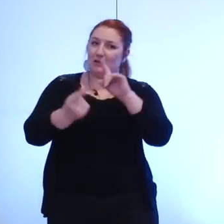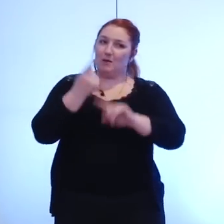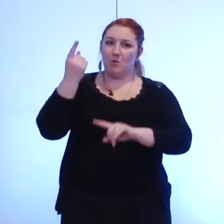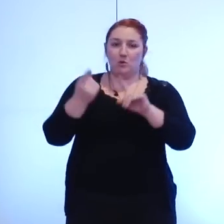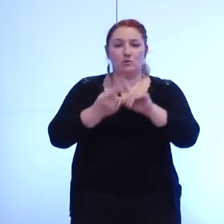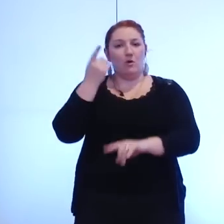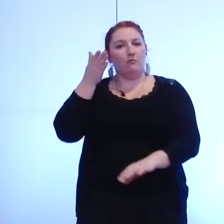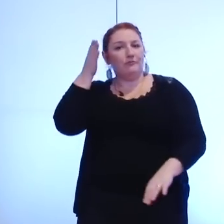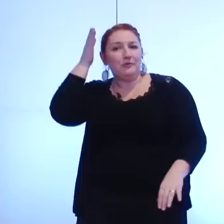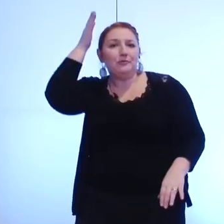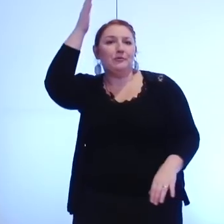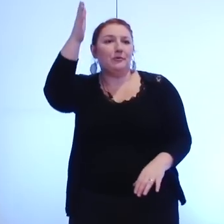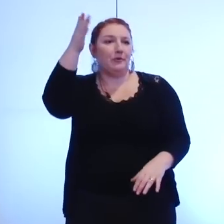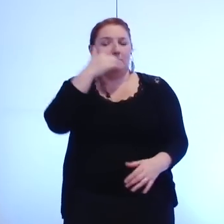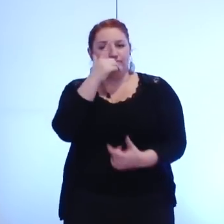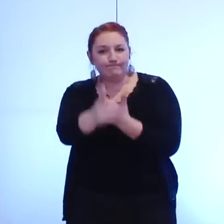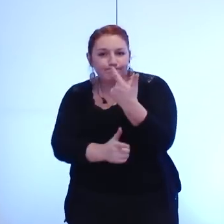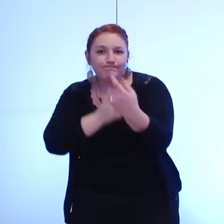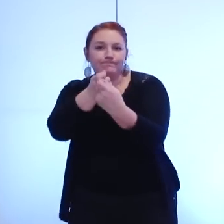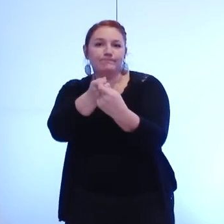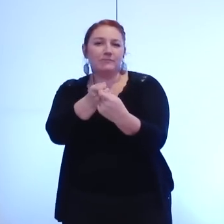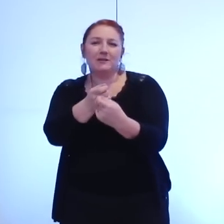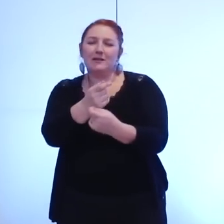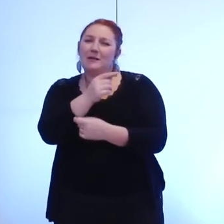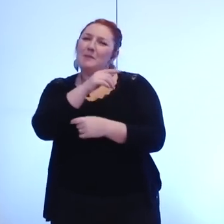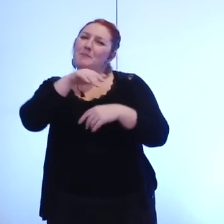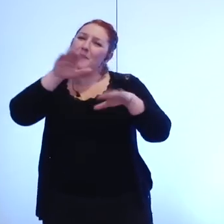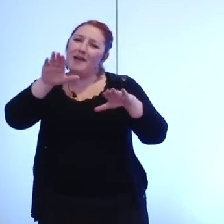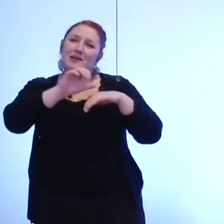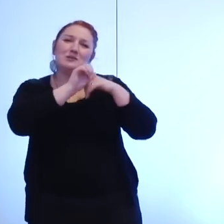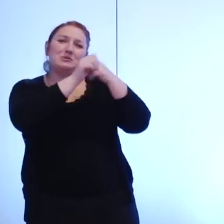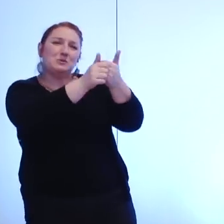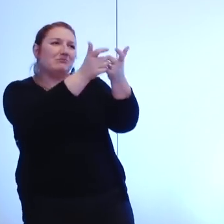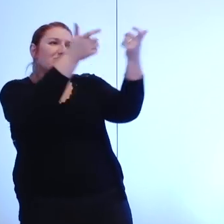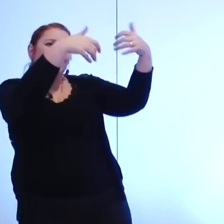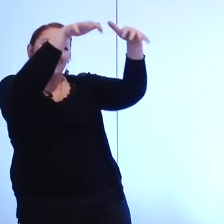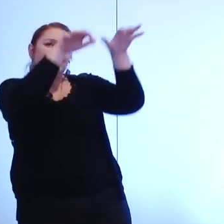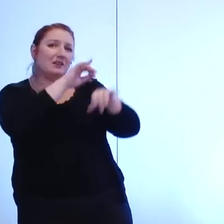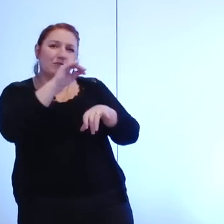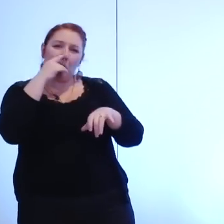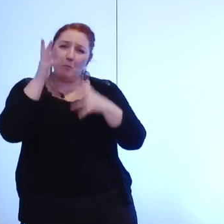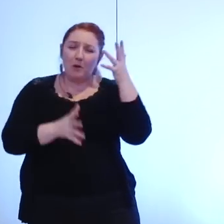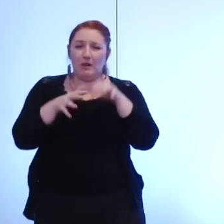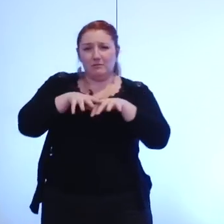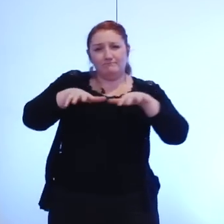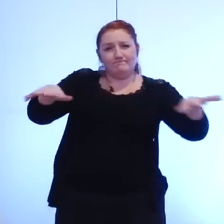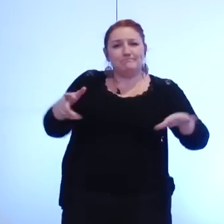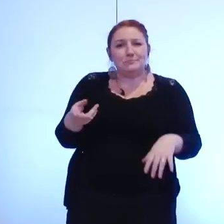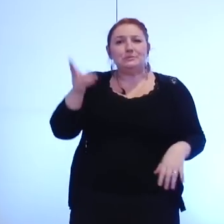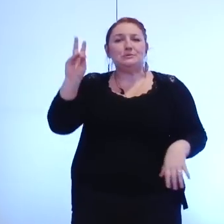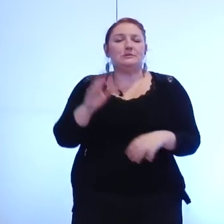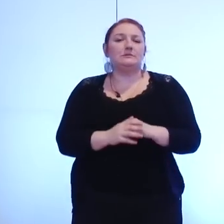qui ne sont pas forcément les échelles administratives que nous connaissons et ce n'est pas parce que les échelles